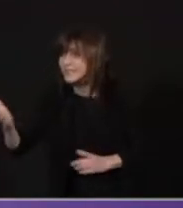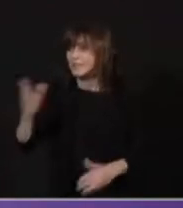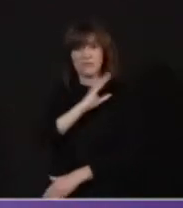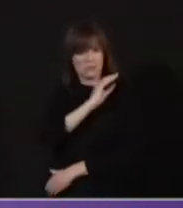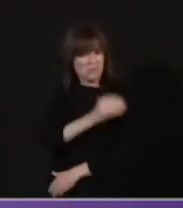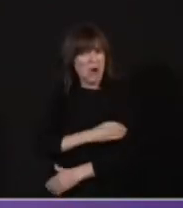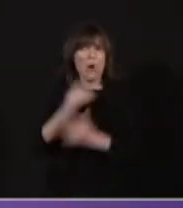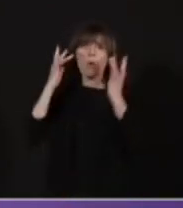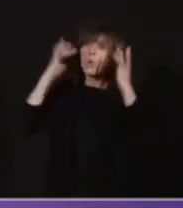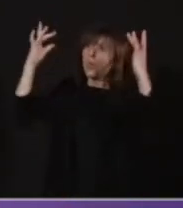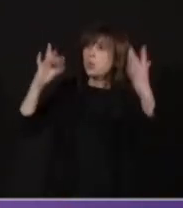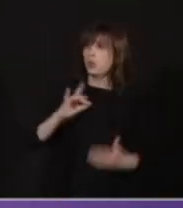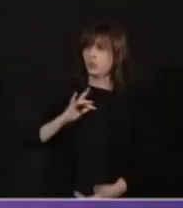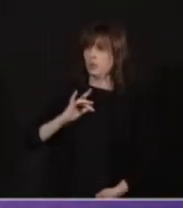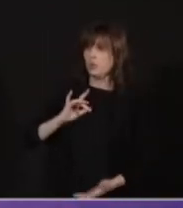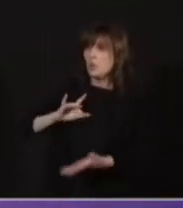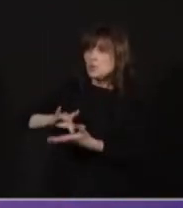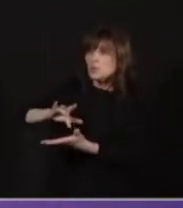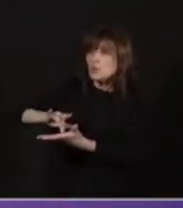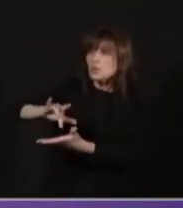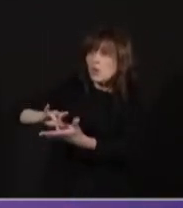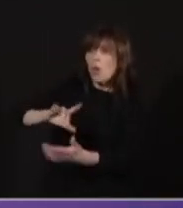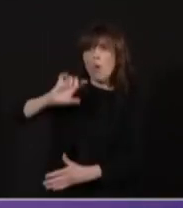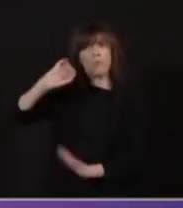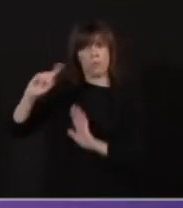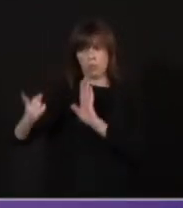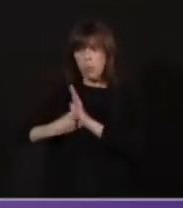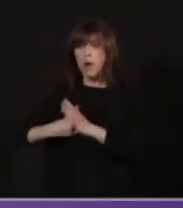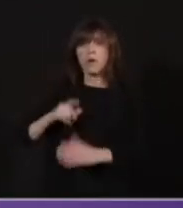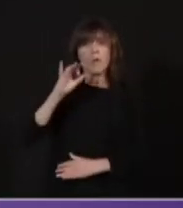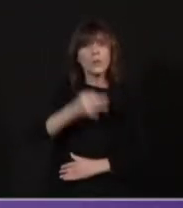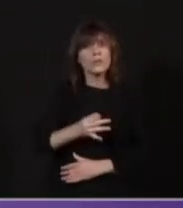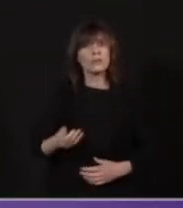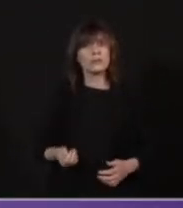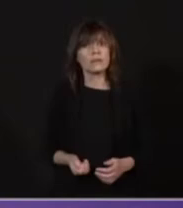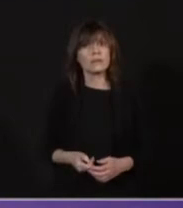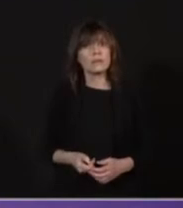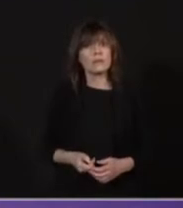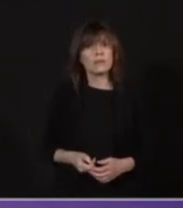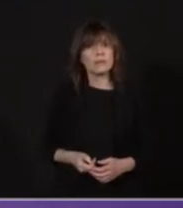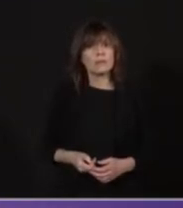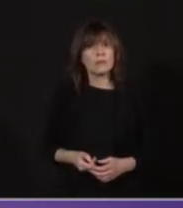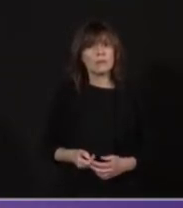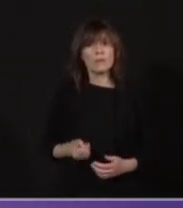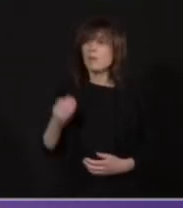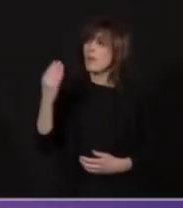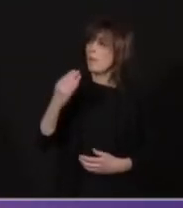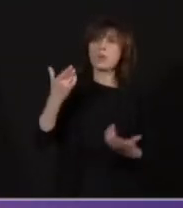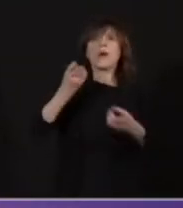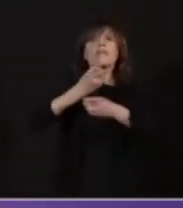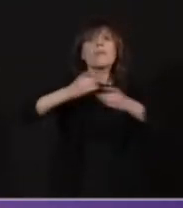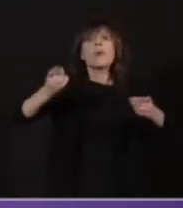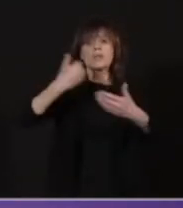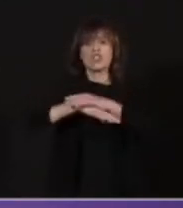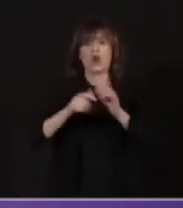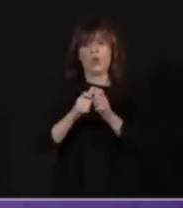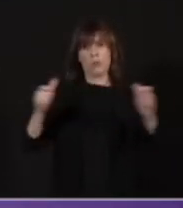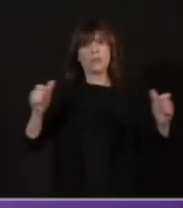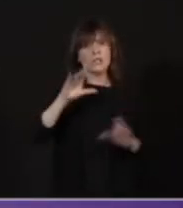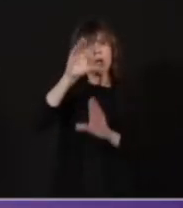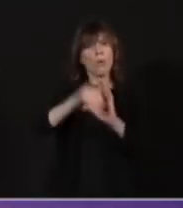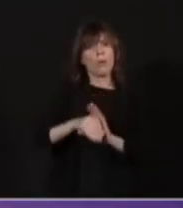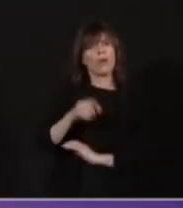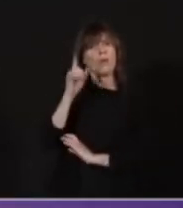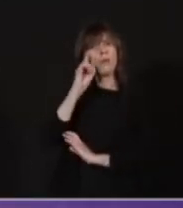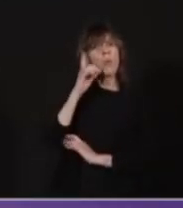culturelle. C'est aussi dire qu'il faut plus de démocratie dans l'entreprise parce que qui d'autre